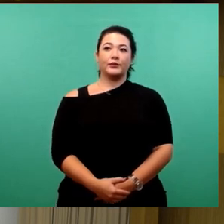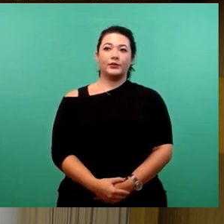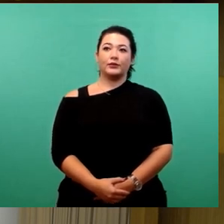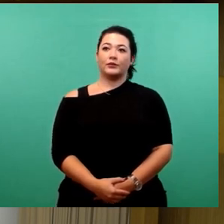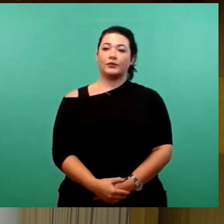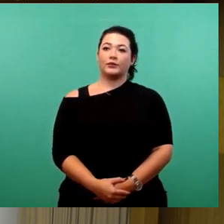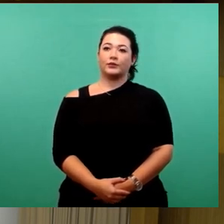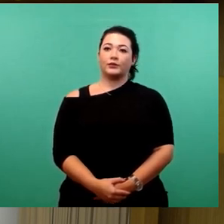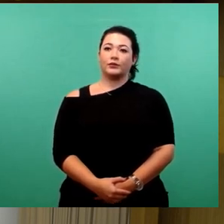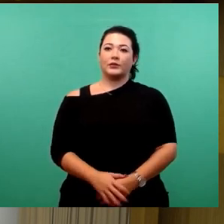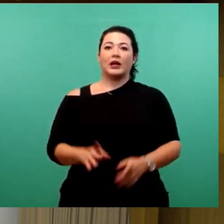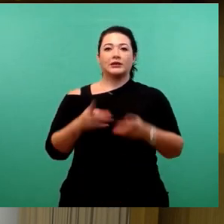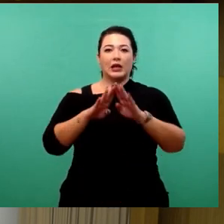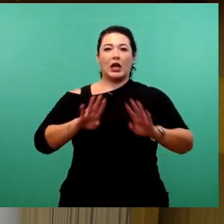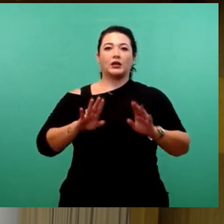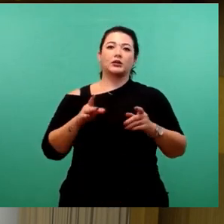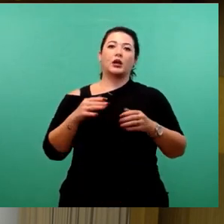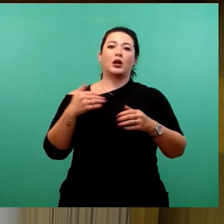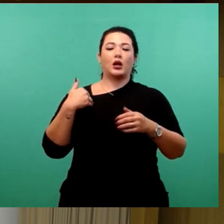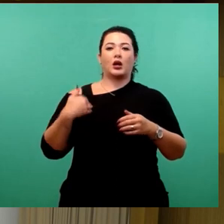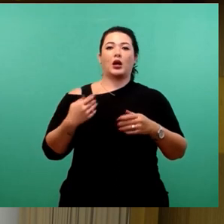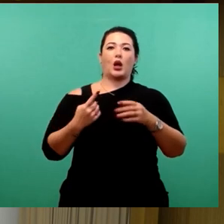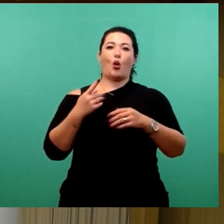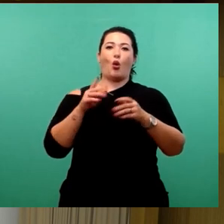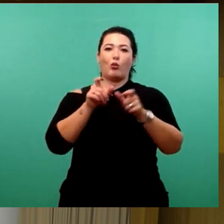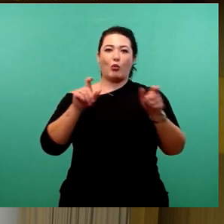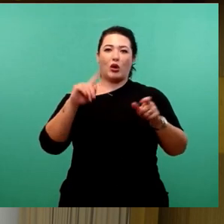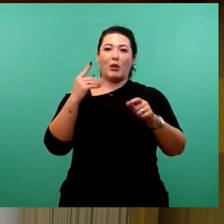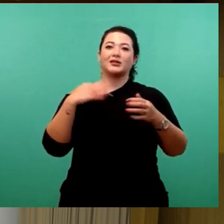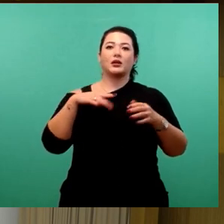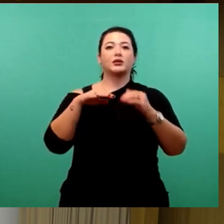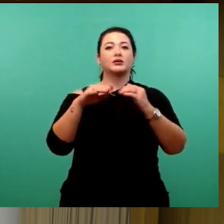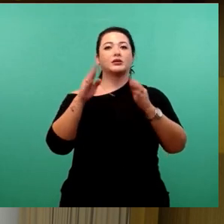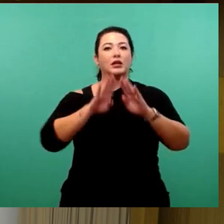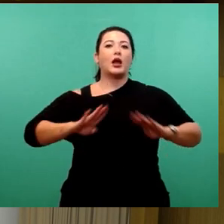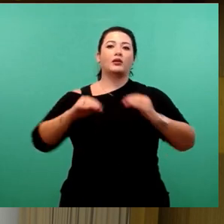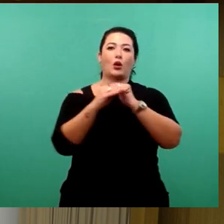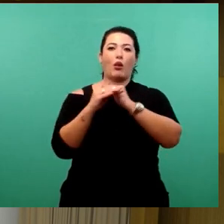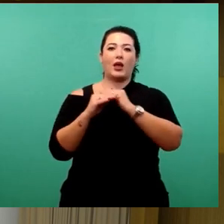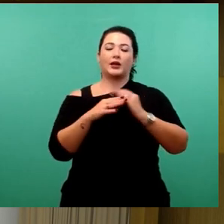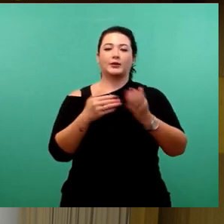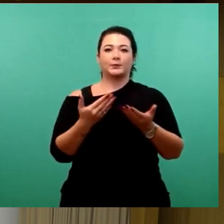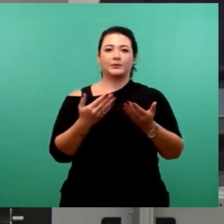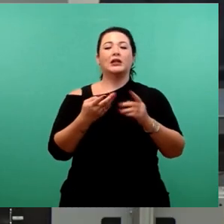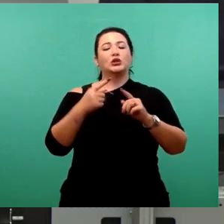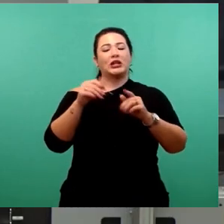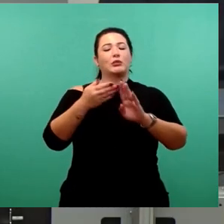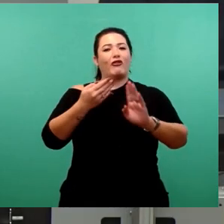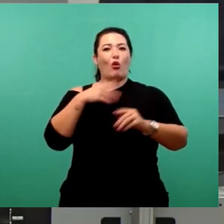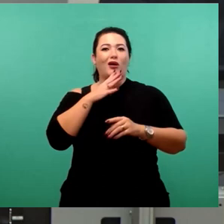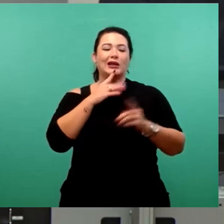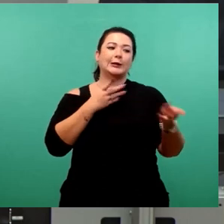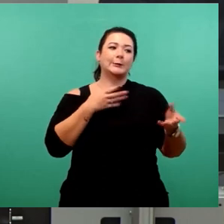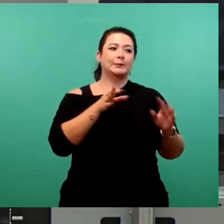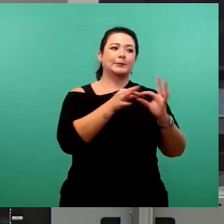Sehr geehrter Herr Obergemeister, sehr geehrte Kolleginnen und Kollegen, zunächst zu meinem Vorredner. Also aus meiner Sicht